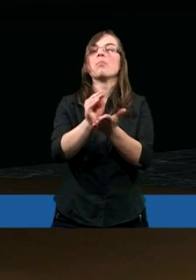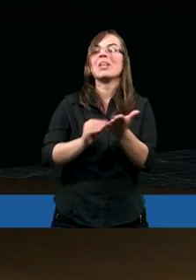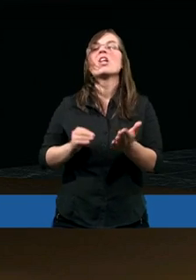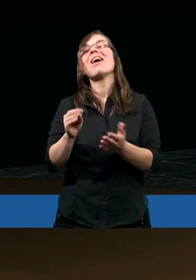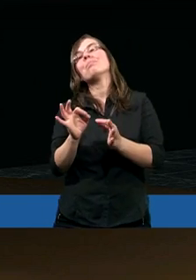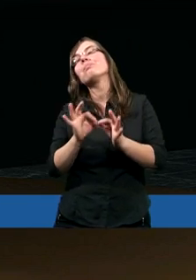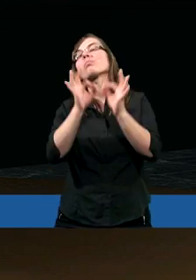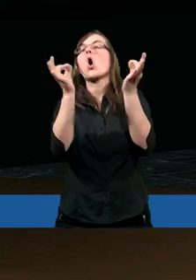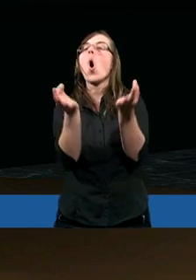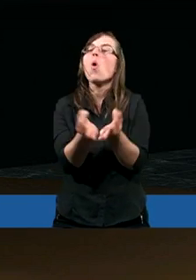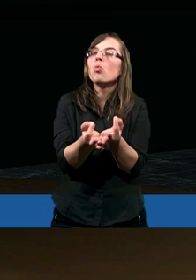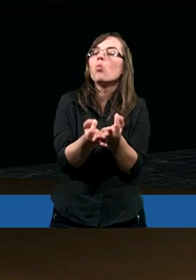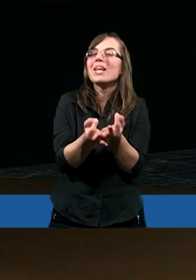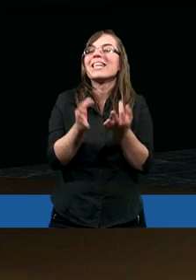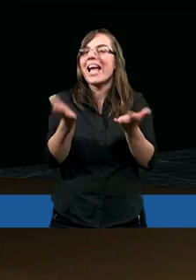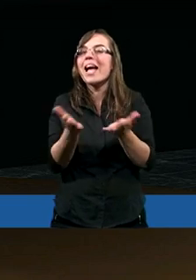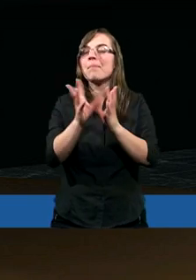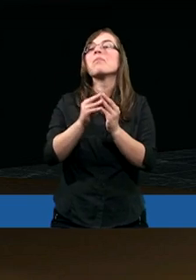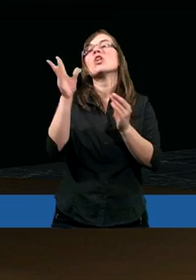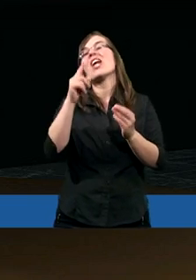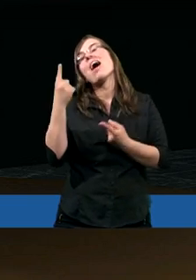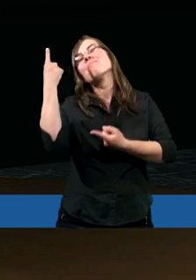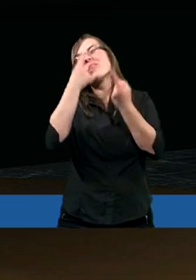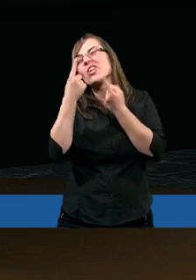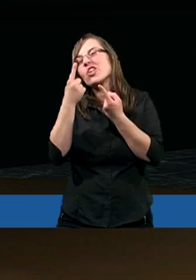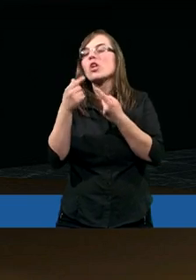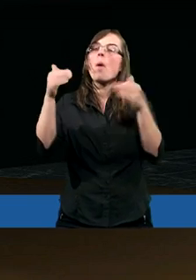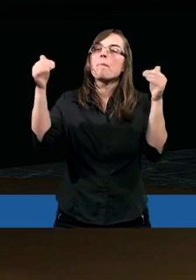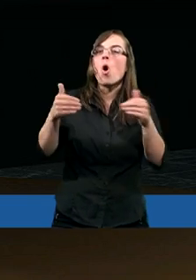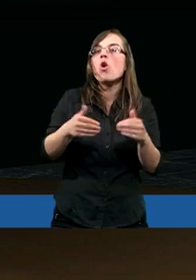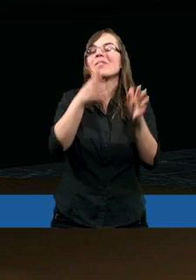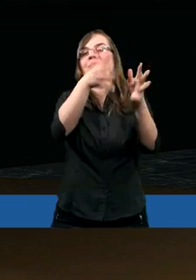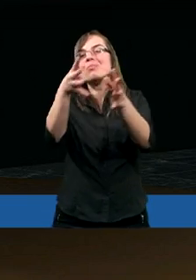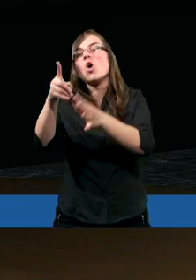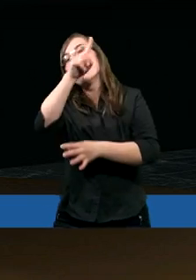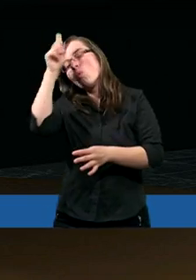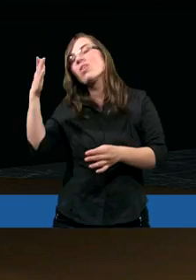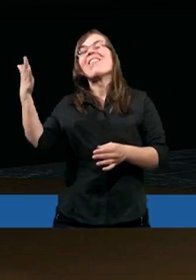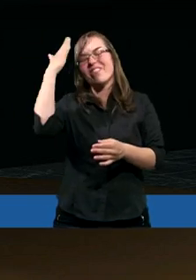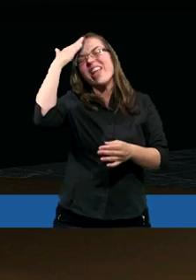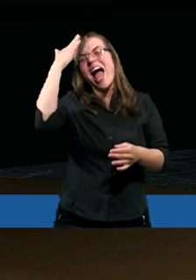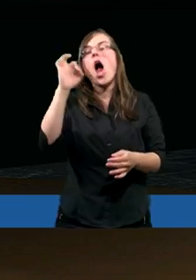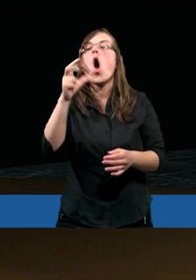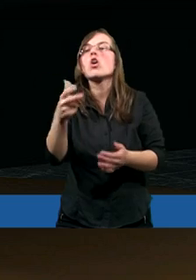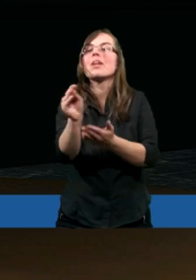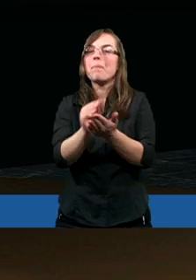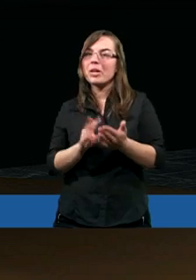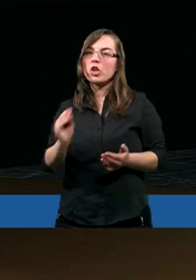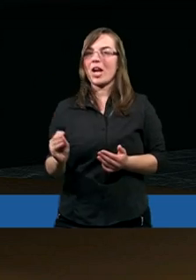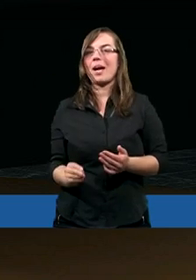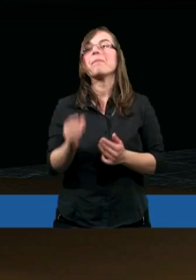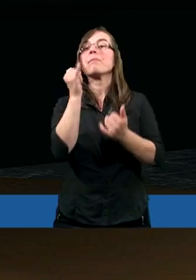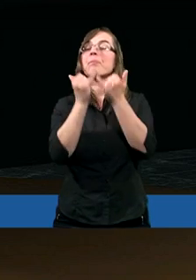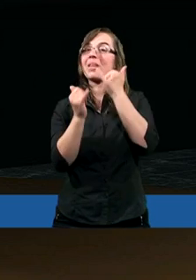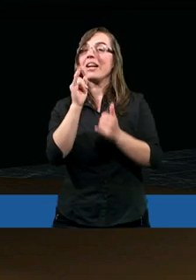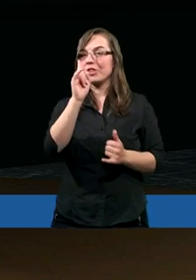ogólnie, mając nadzieję, że odbiorcy tego listu wiedzą, o czym pisze. Więc